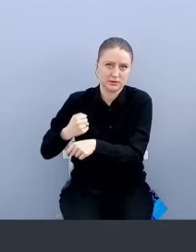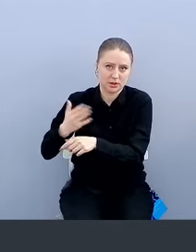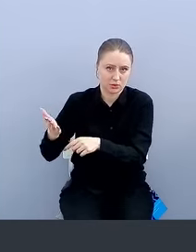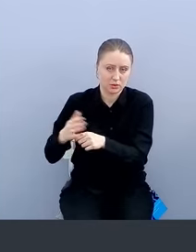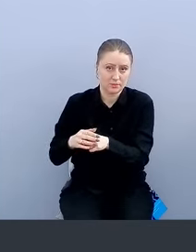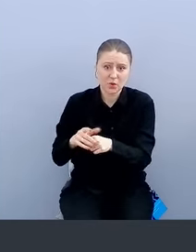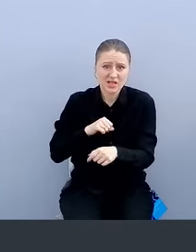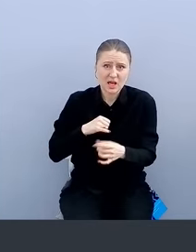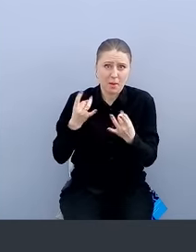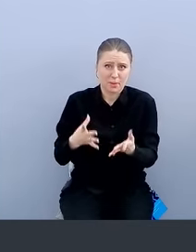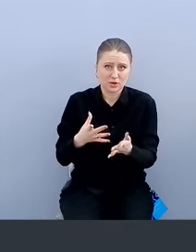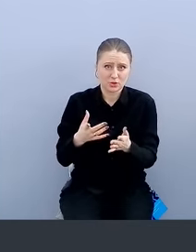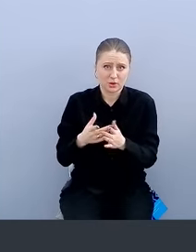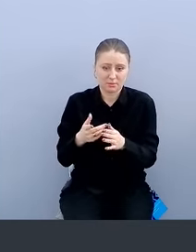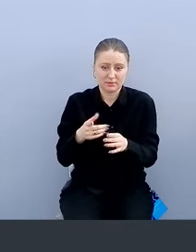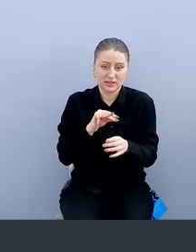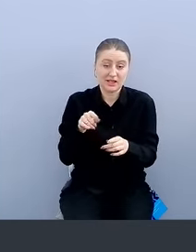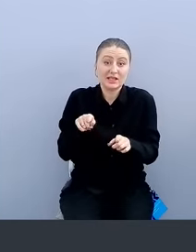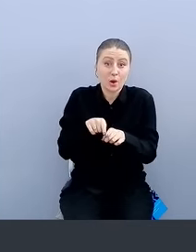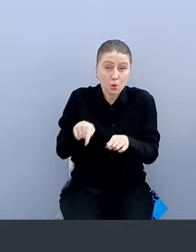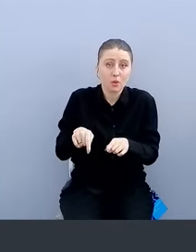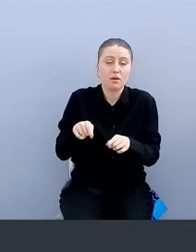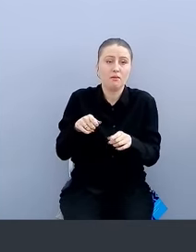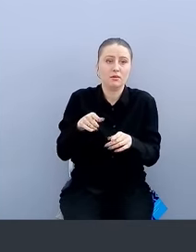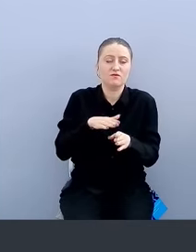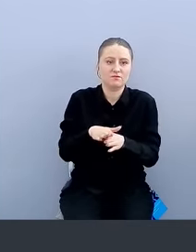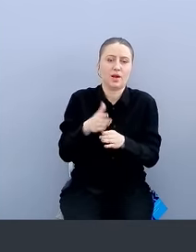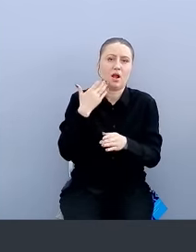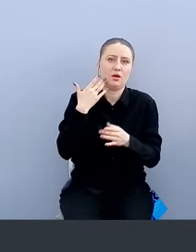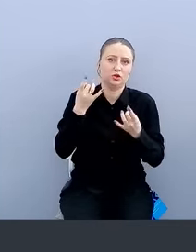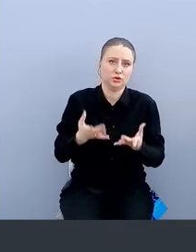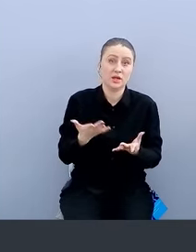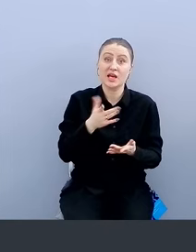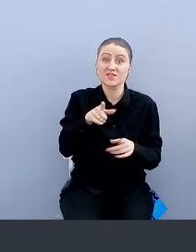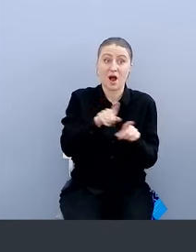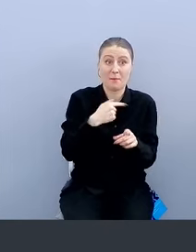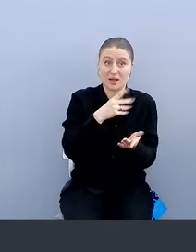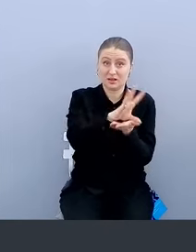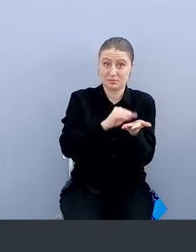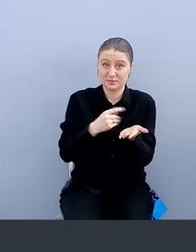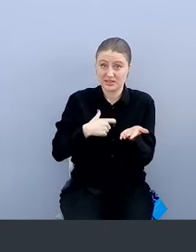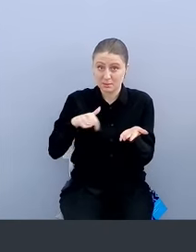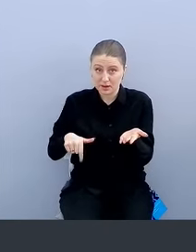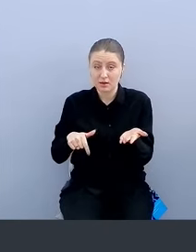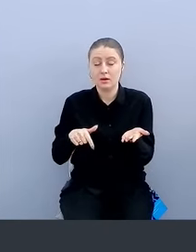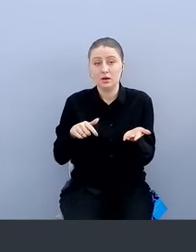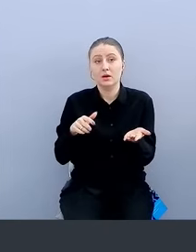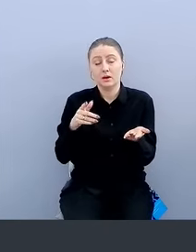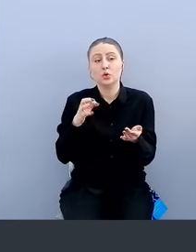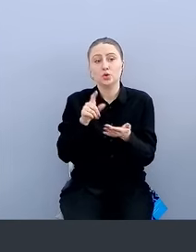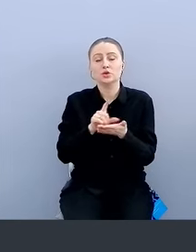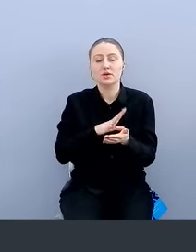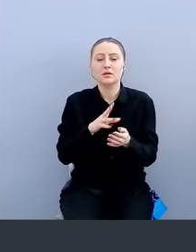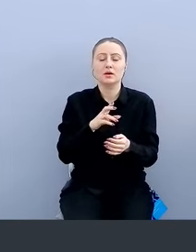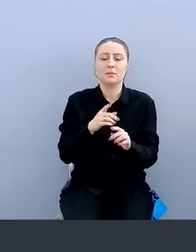можно. Это самое простое решение. И реализовать его, наверное, проще всего. То есть, если вы хотите у себя развернуть, то вам небольшой там бэкэнд и какой-то агент